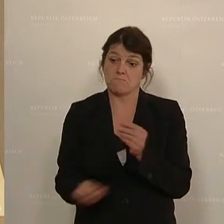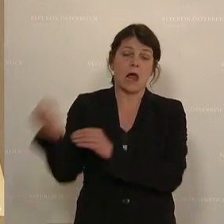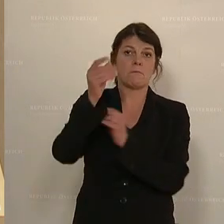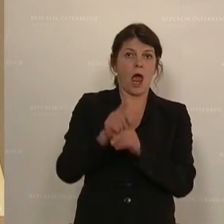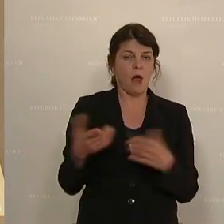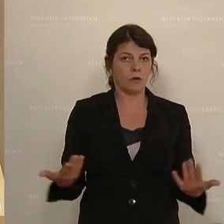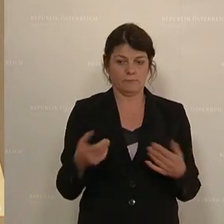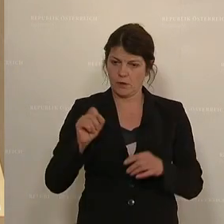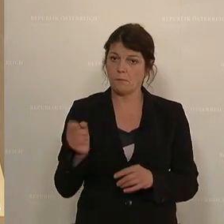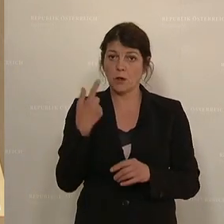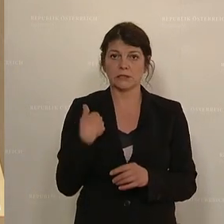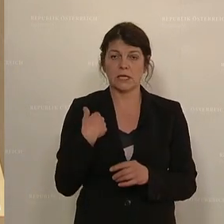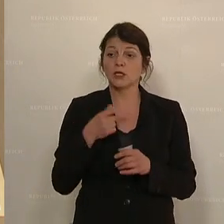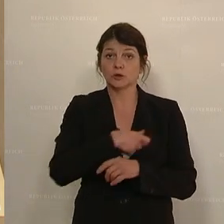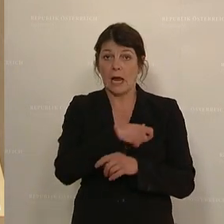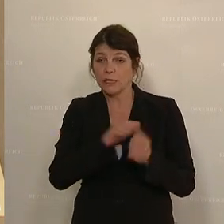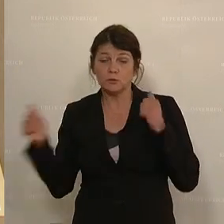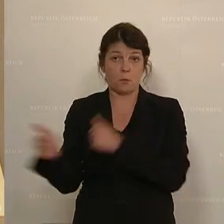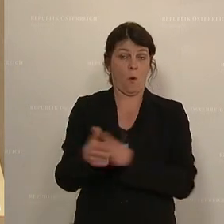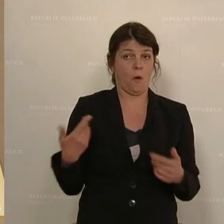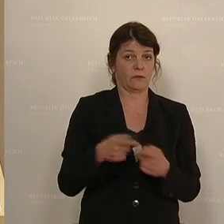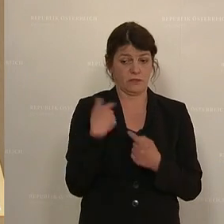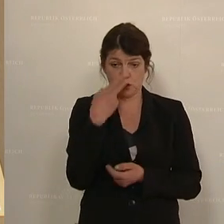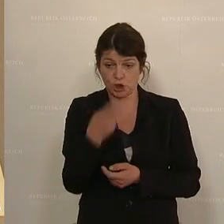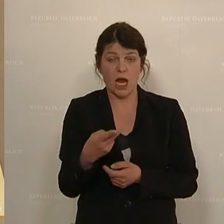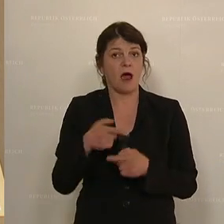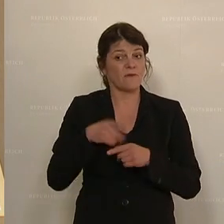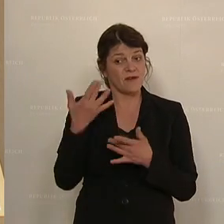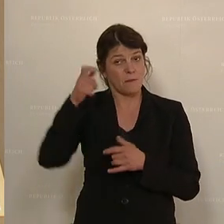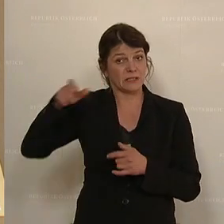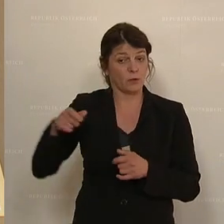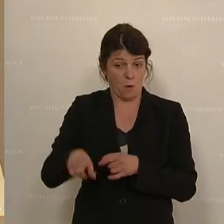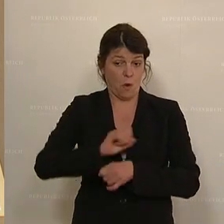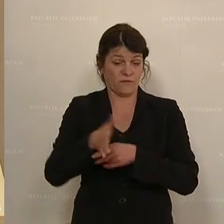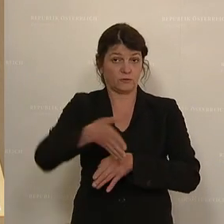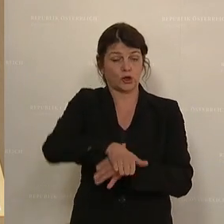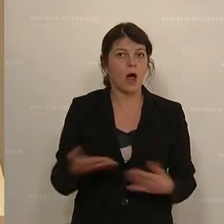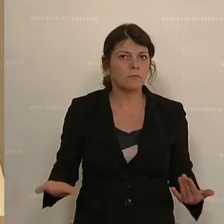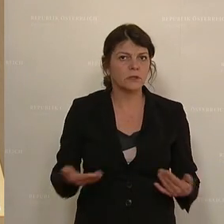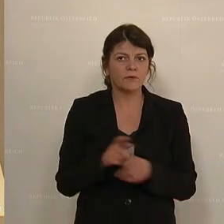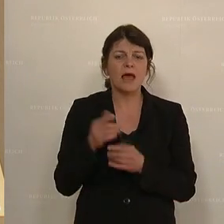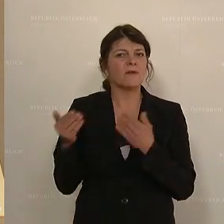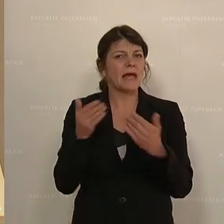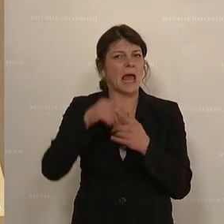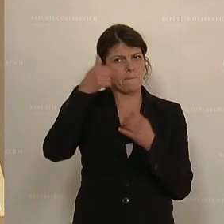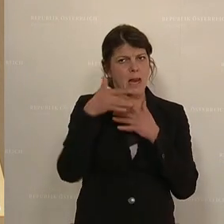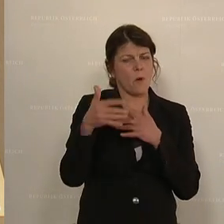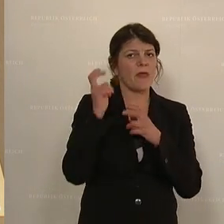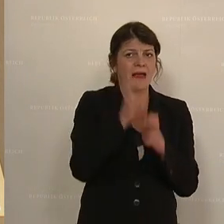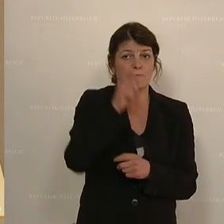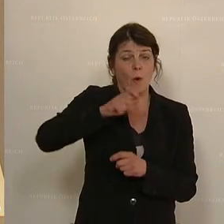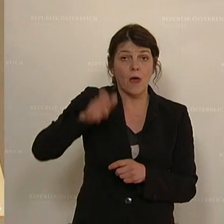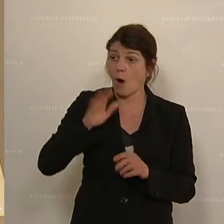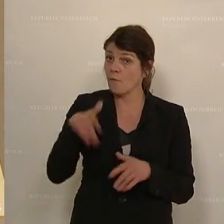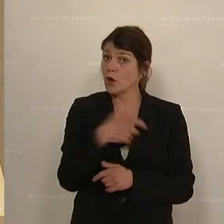sind wir vor der Schweiz, wenn es geht um die Anzahl der verstorbenen Personen an Covid im Verhältnis zu einer Million Einwohnern. Obwohl die